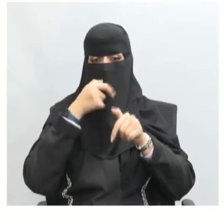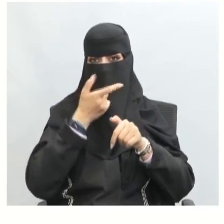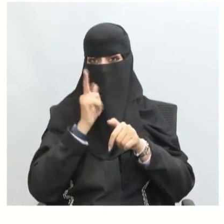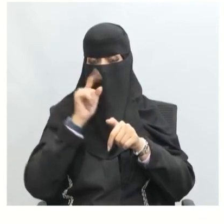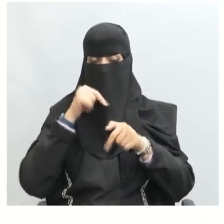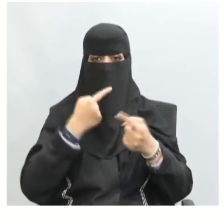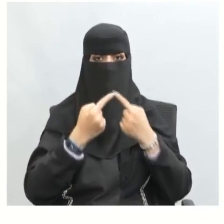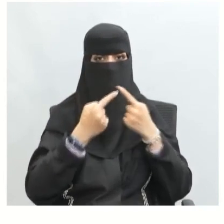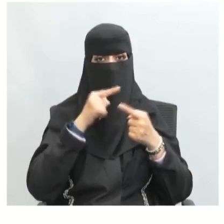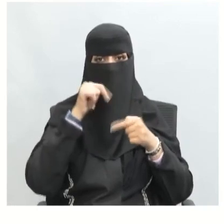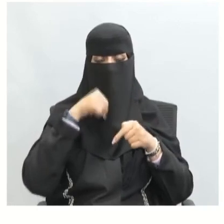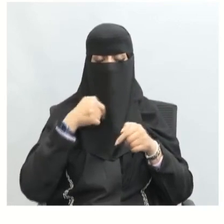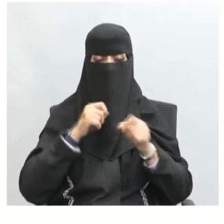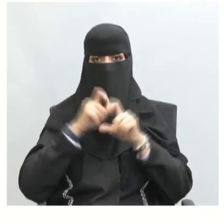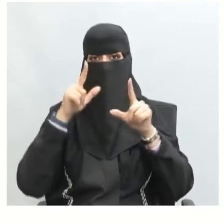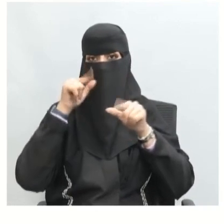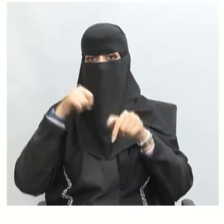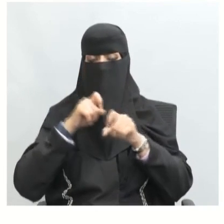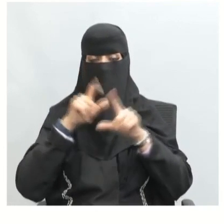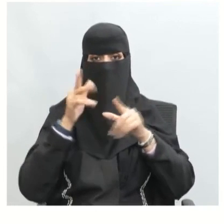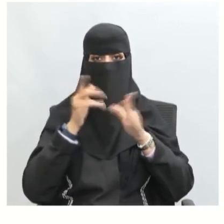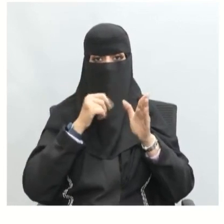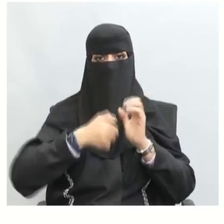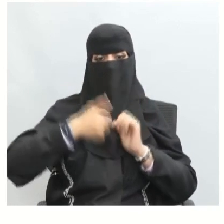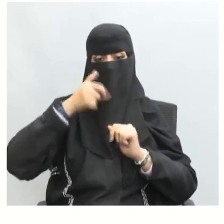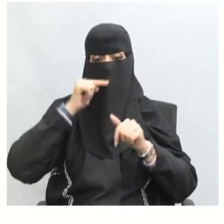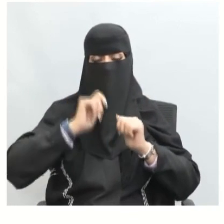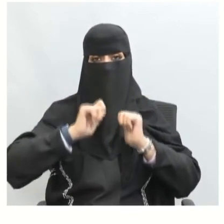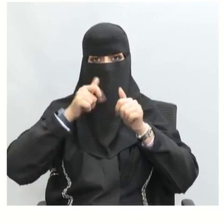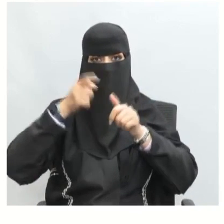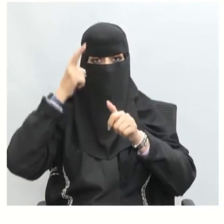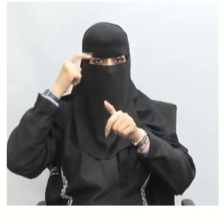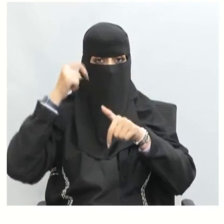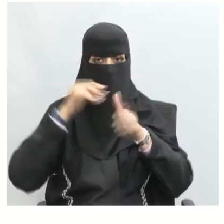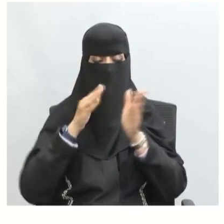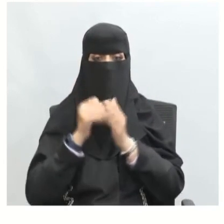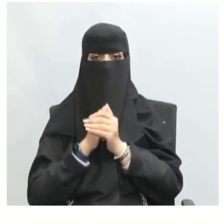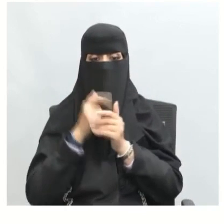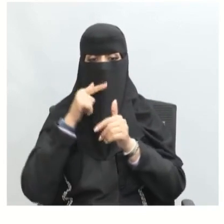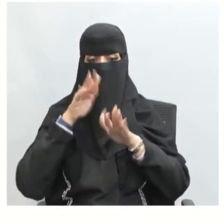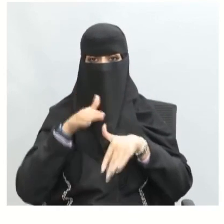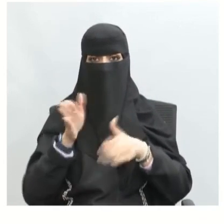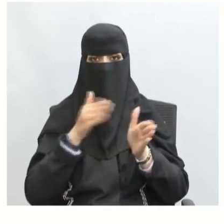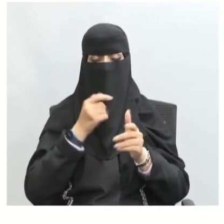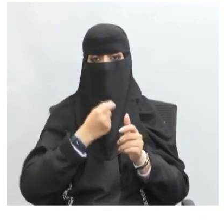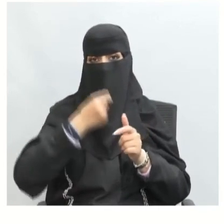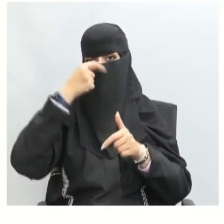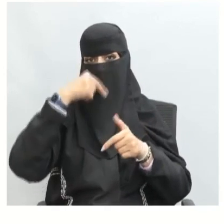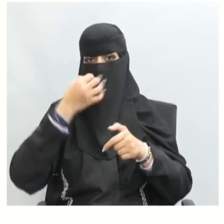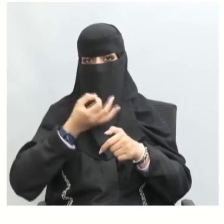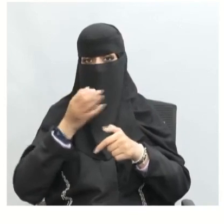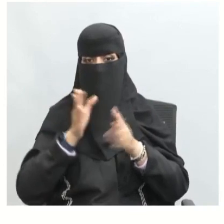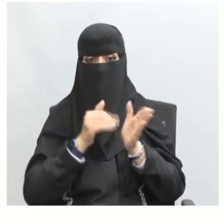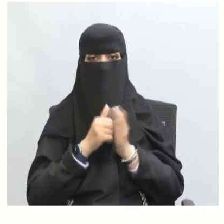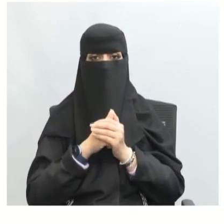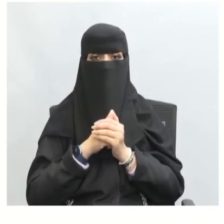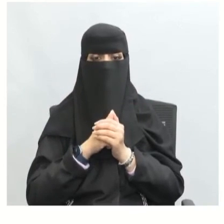فبالحوار تتبين الحقيقة ونستطيع معرفتها أيضا من سمات الحوار